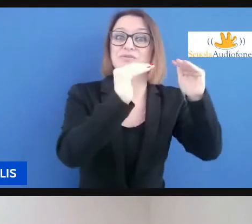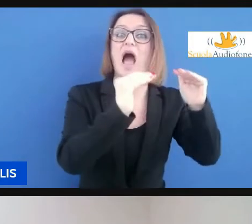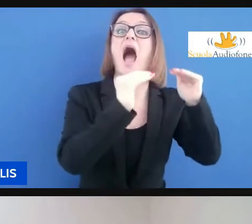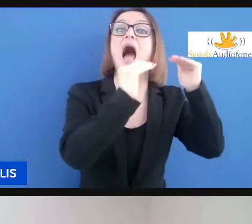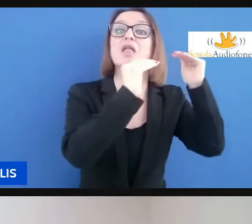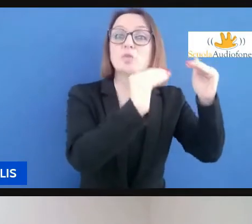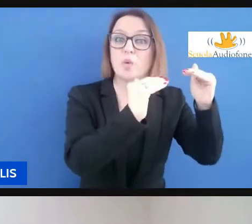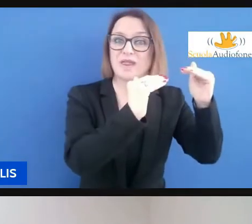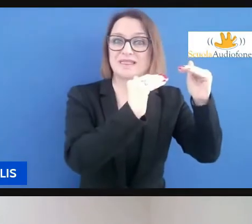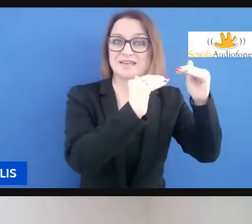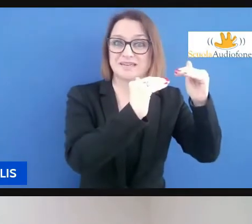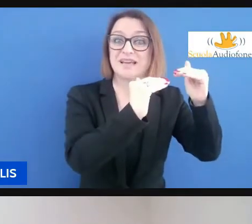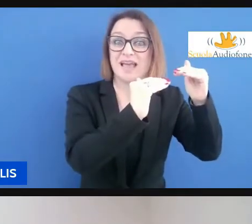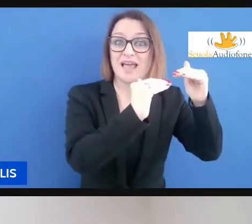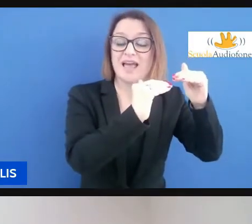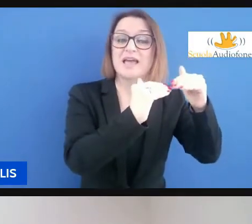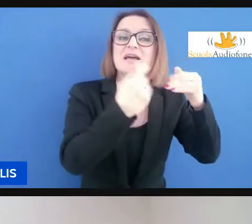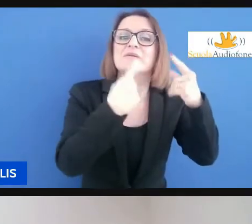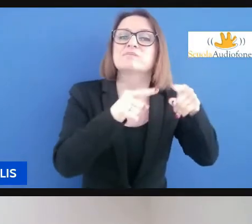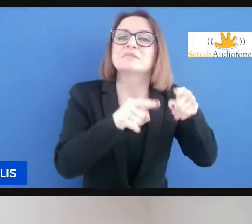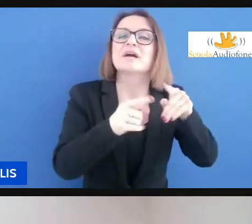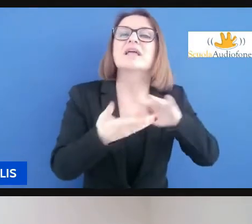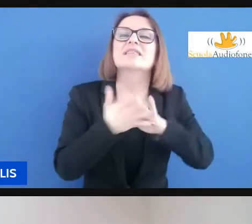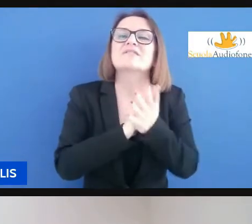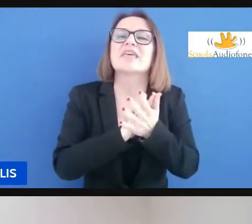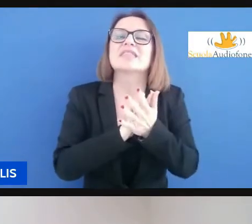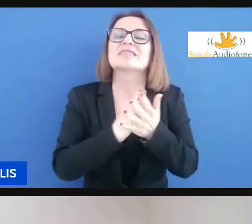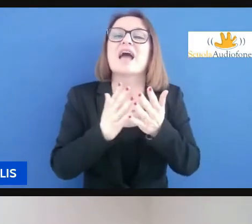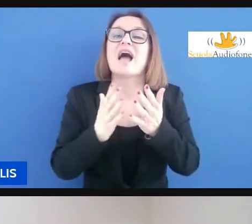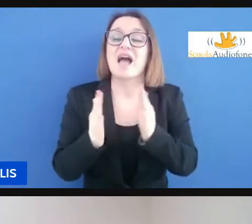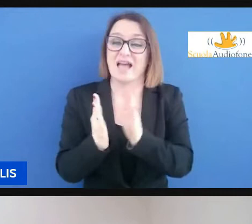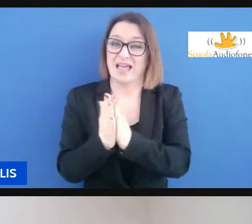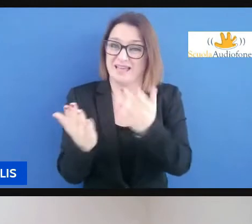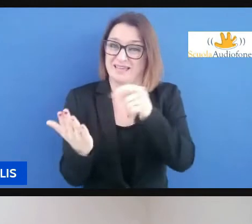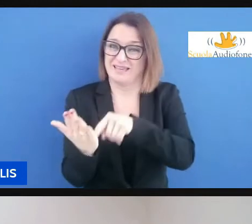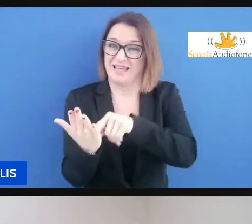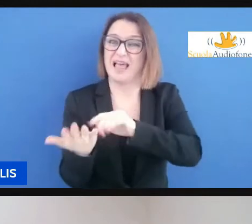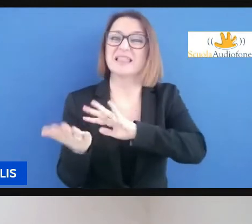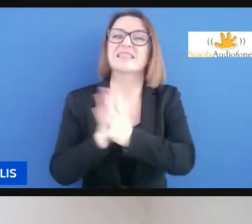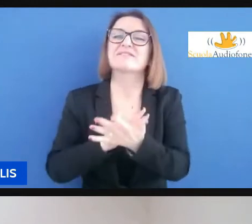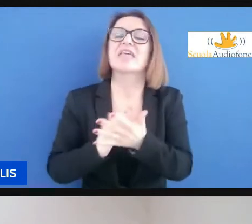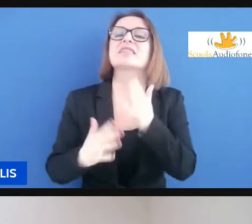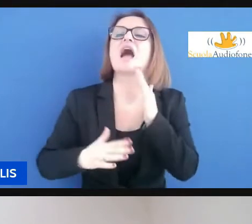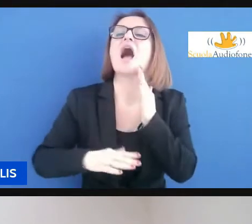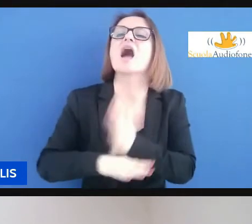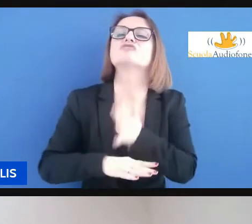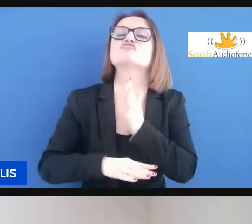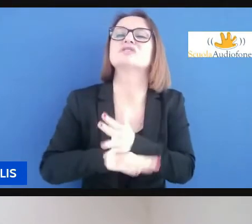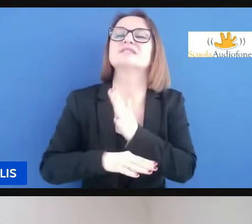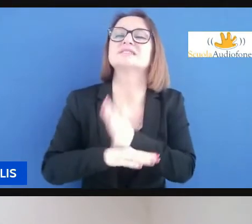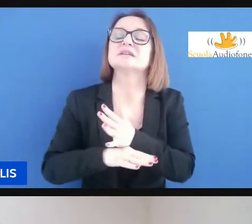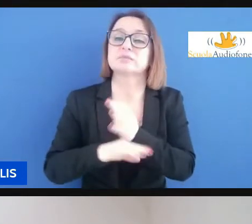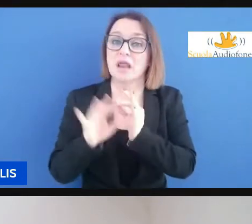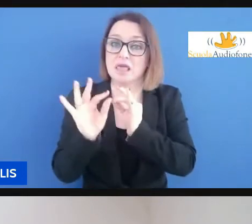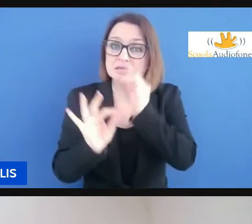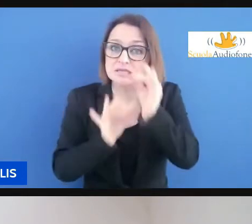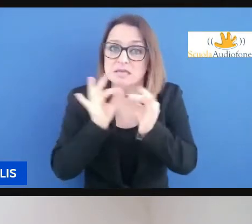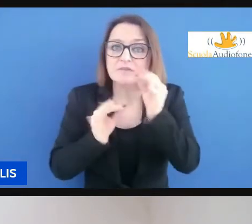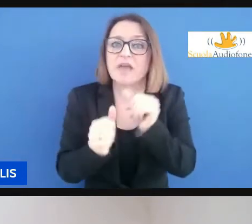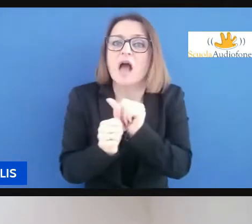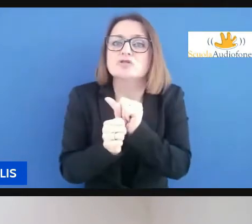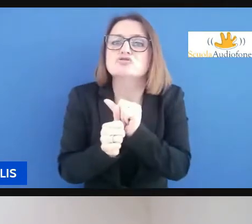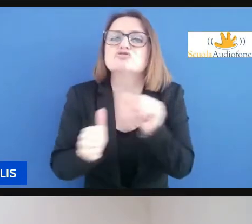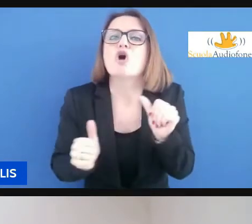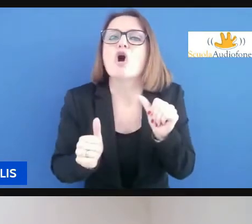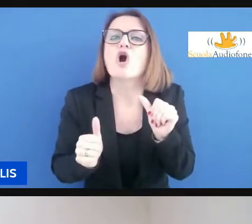e rendere accessibile un testo non è solo renderlo